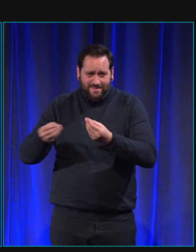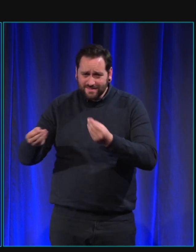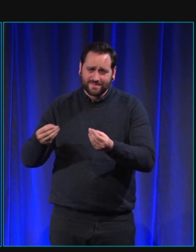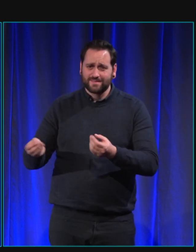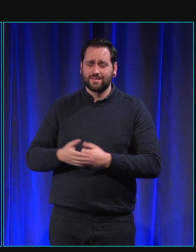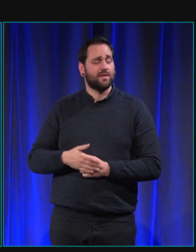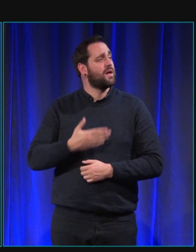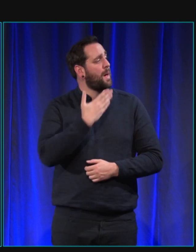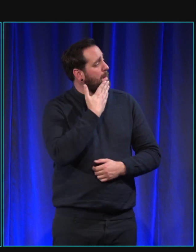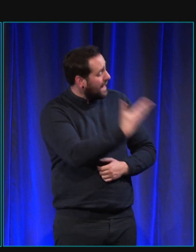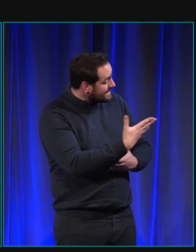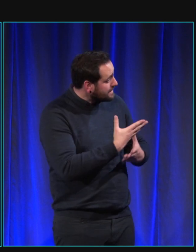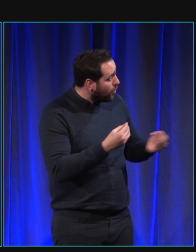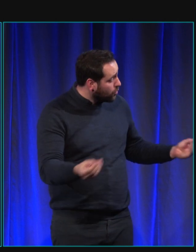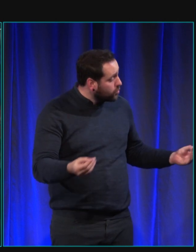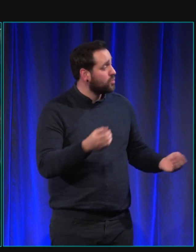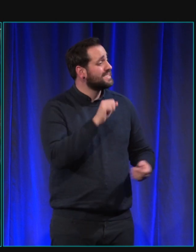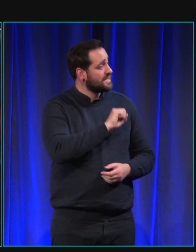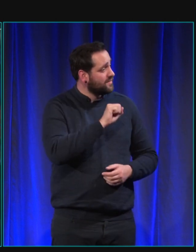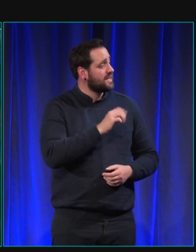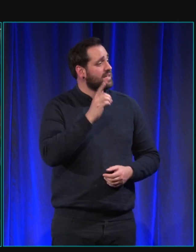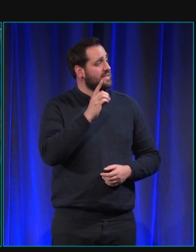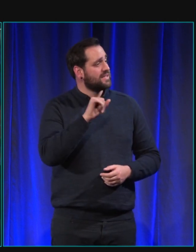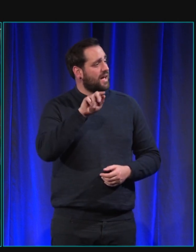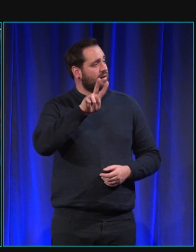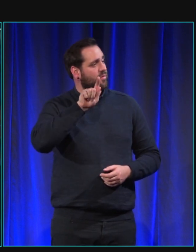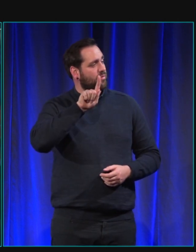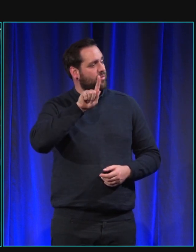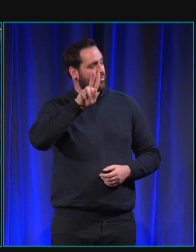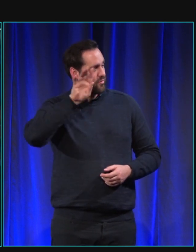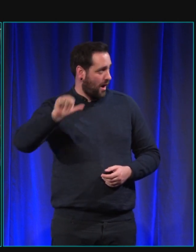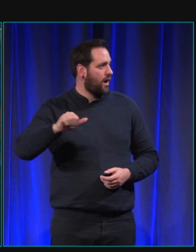merci beaucoup Sylvie Tiagoua pour votre témoignage